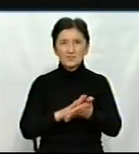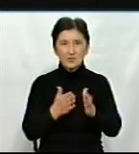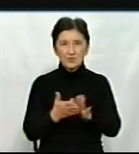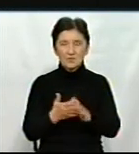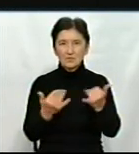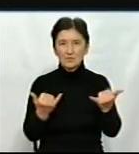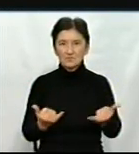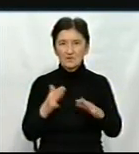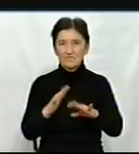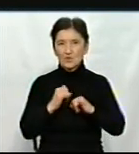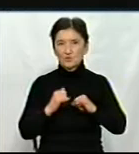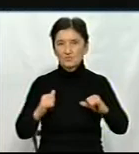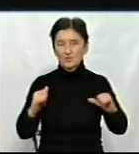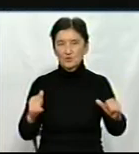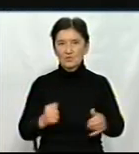агропромисловому розвитку?